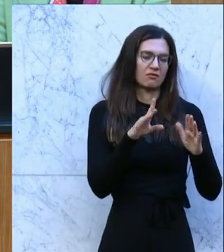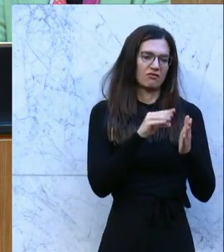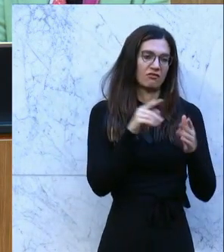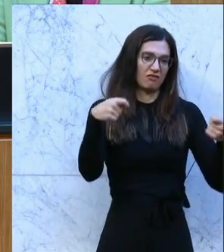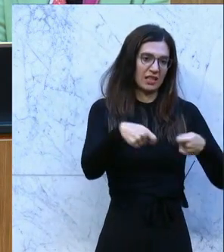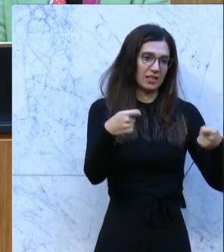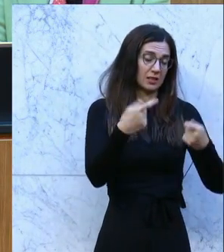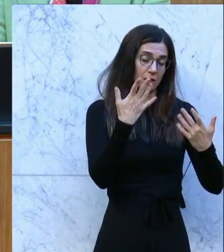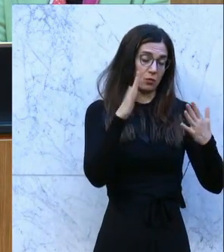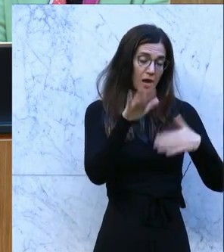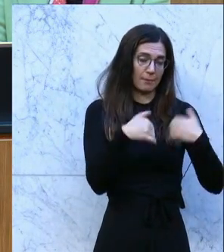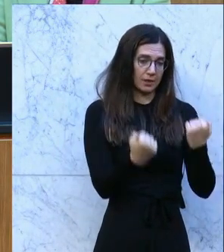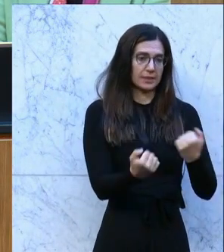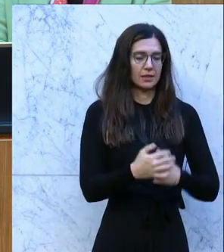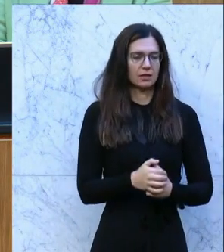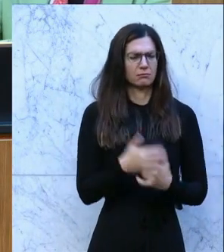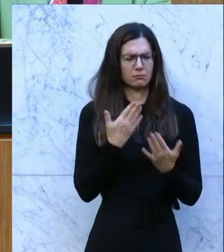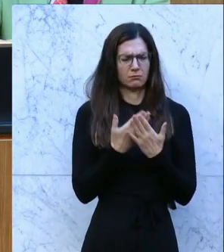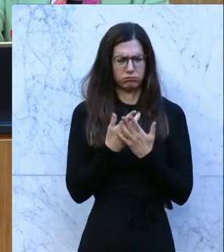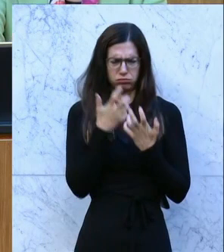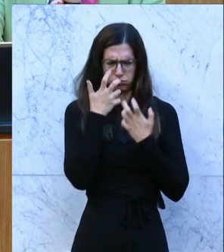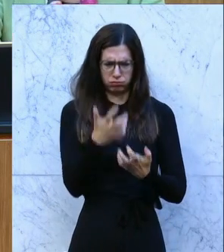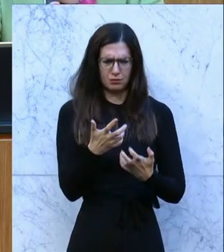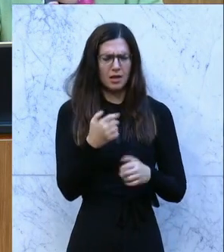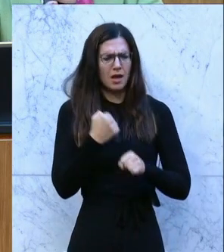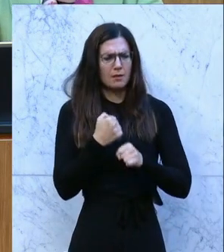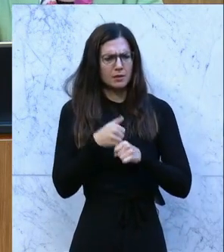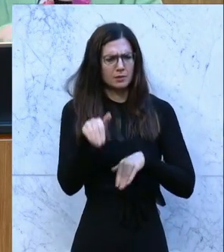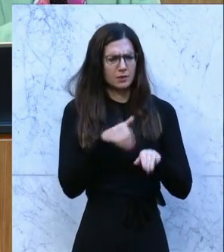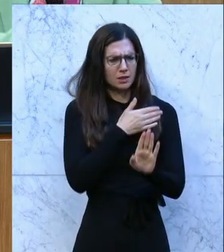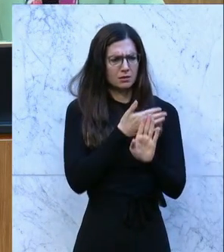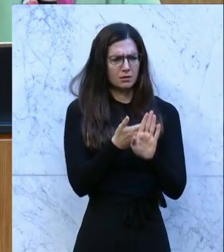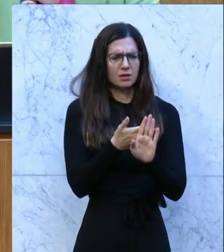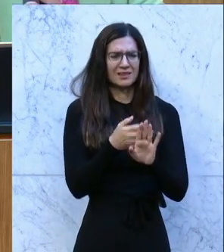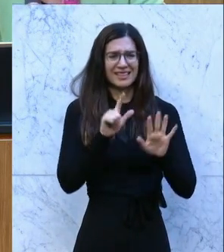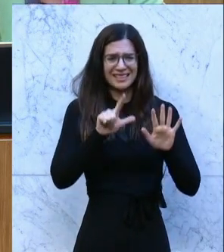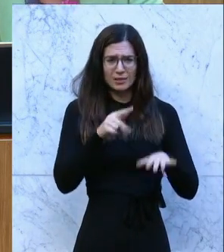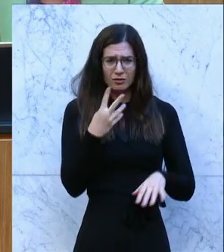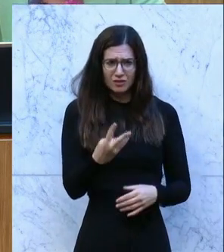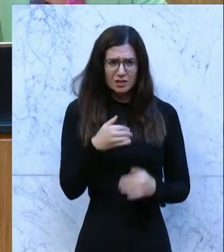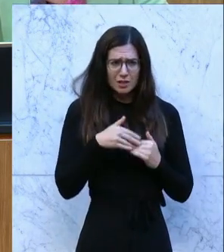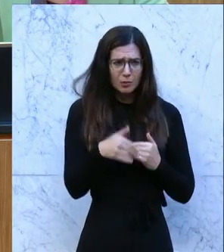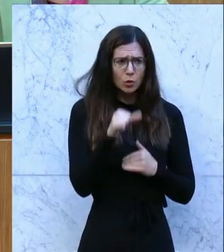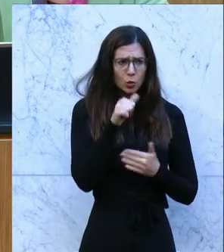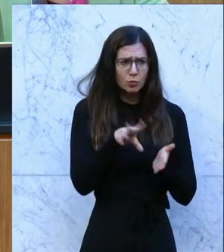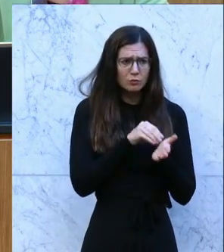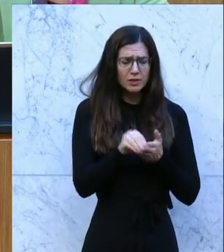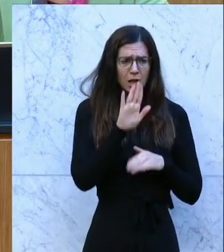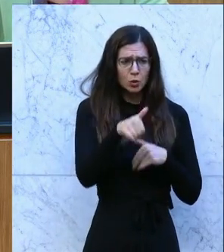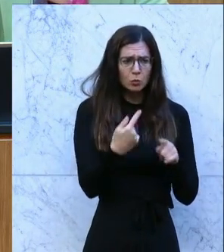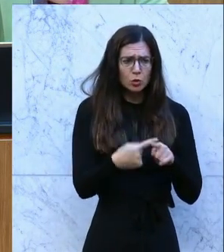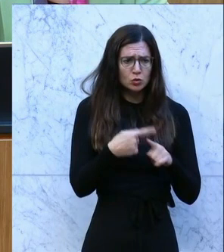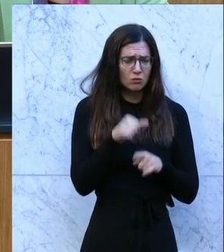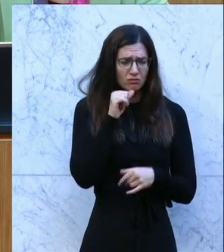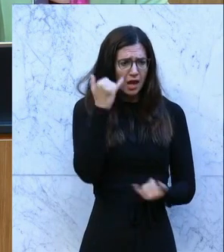Umso mehr verwundert es, dass Sie bis dato als Arbeitsminister angesichts von 47 Millionen unbezahlten Überstunden keine